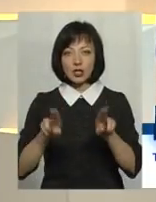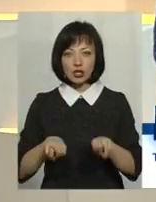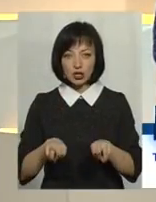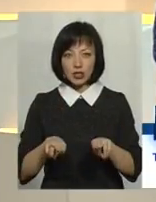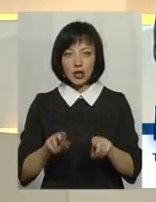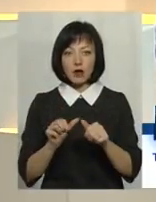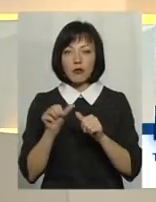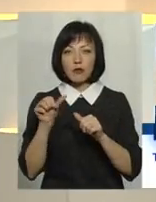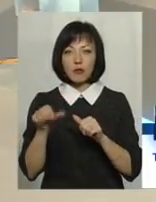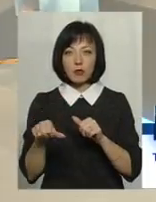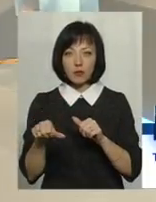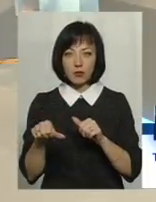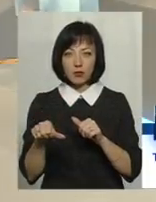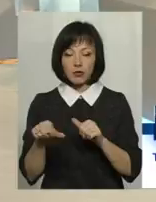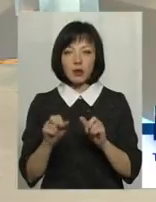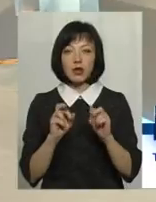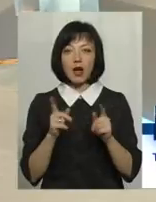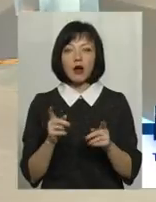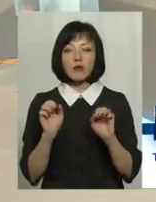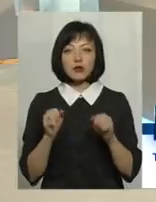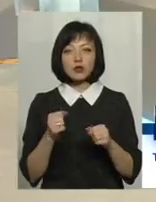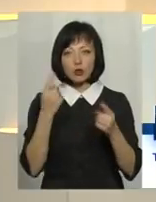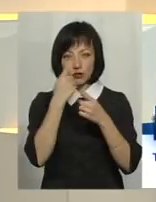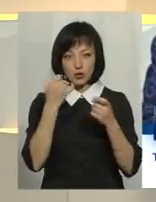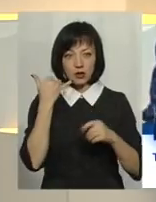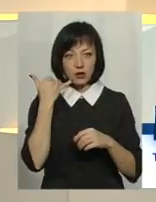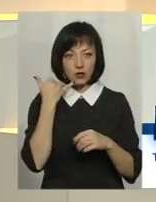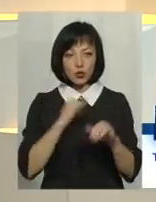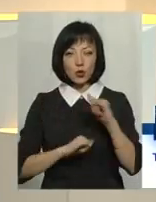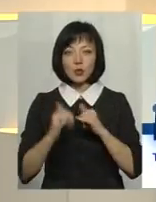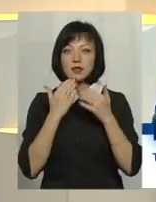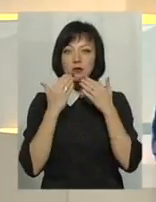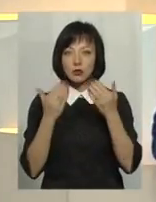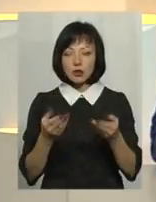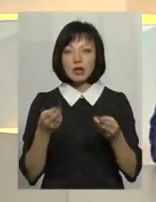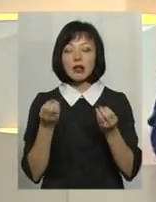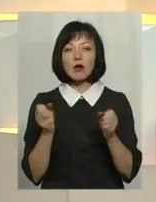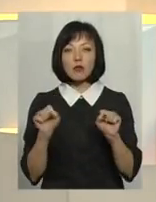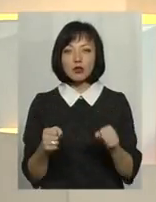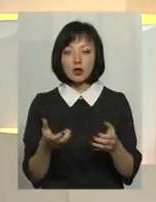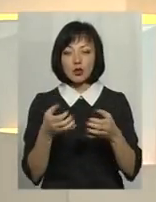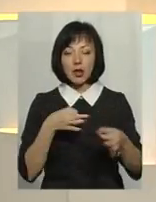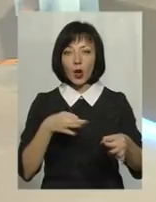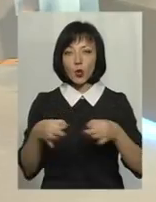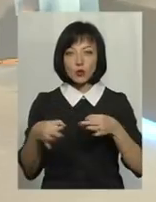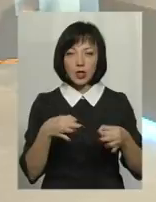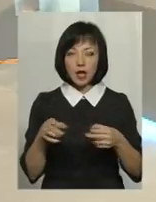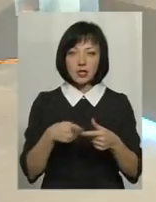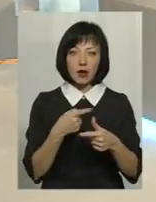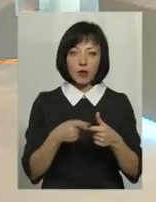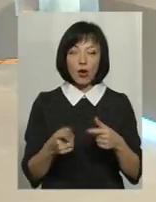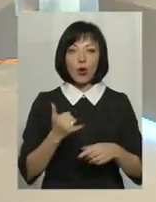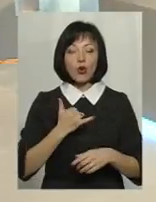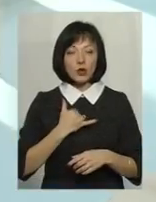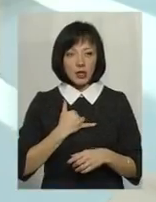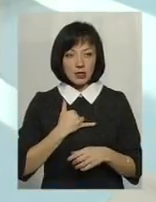яким чином це зробити. Ви можете озвучити телефон, куди можна звернутися, де можна отримати консультацію. У